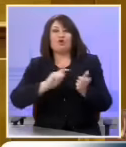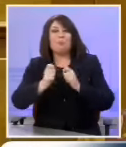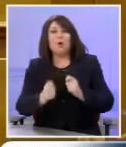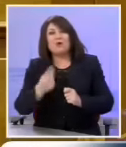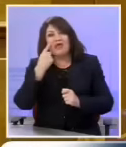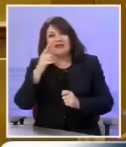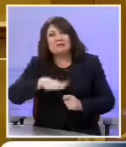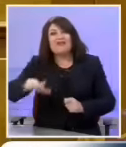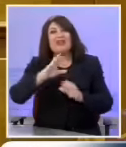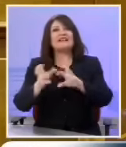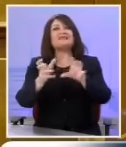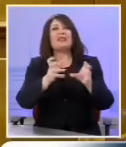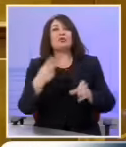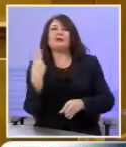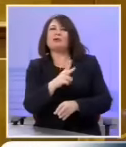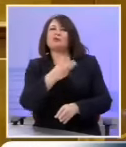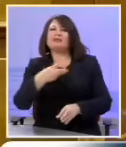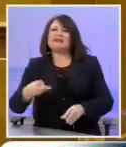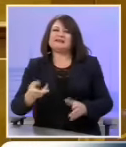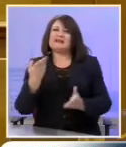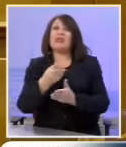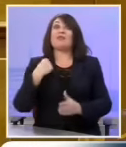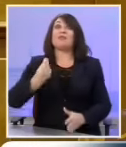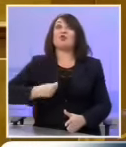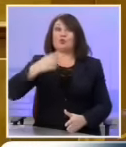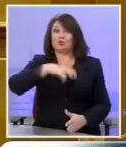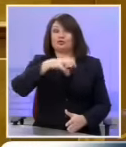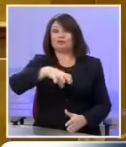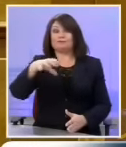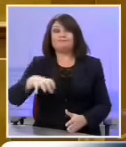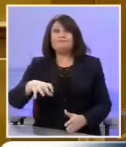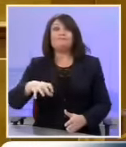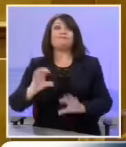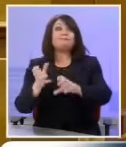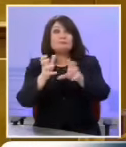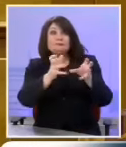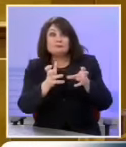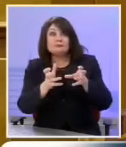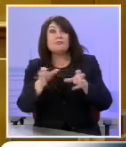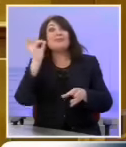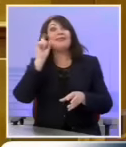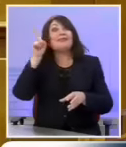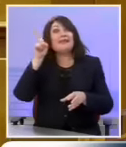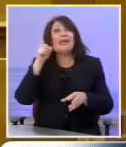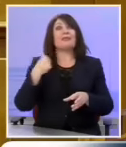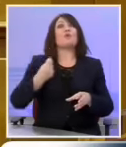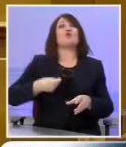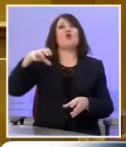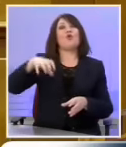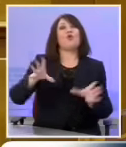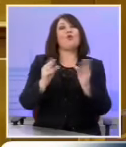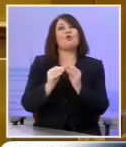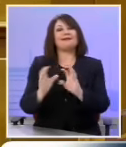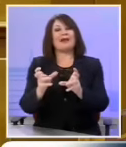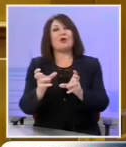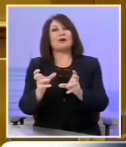που έχει καταθέσει το δικό σας κόμμα για τους δημοτικούς σταθμούς με αφορμή τη δημοτική τηλεόραση της Θεσσαλονίκης. Πρέπει να